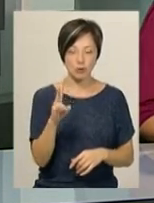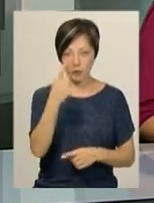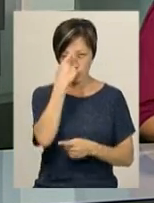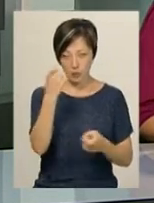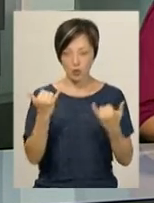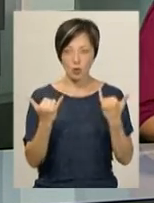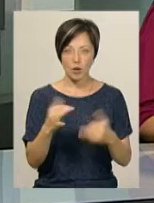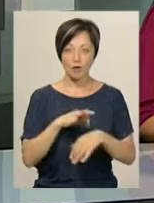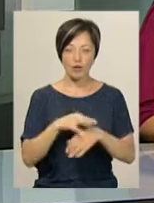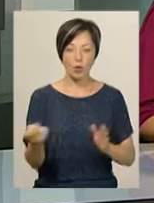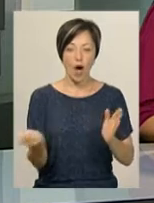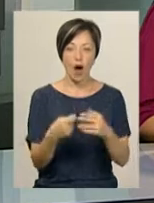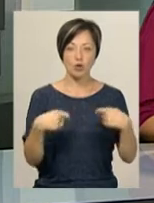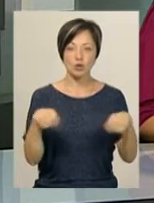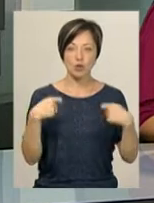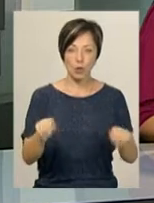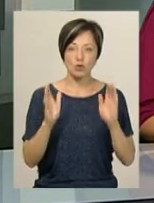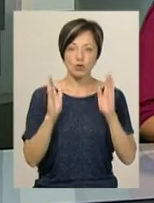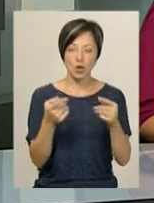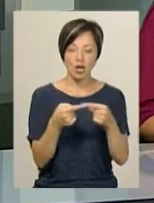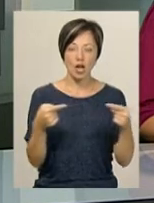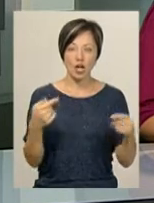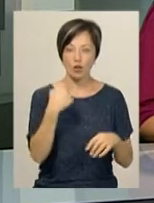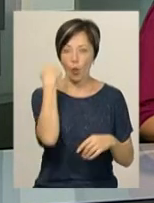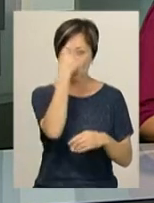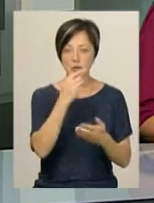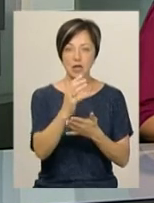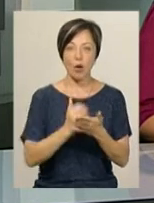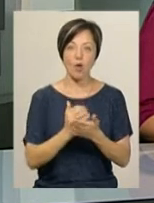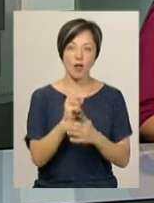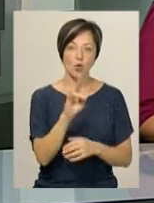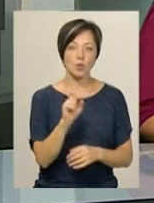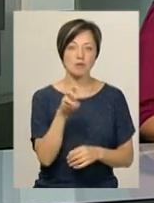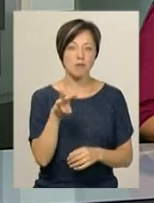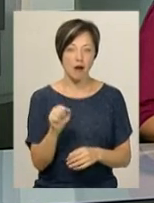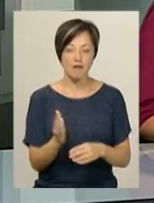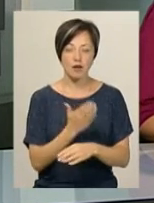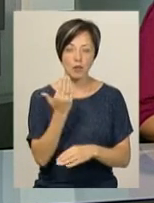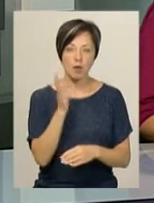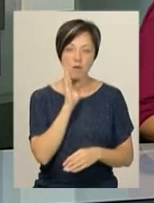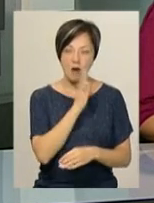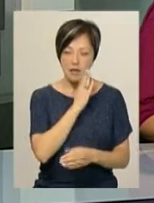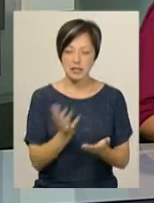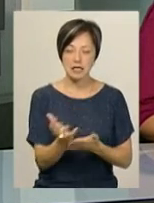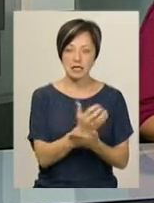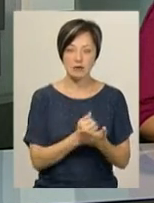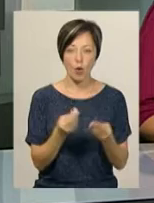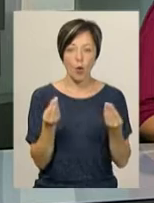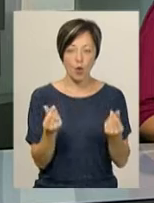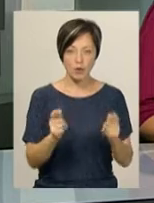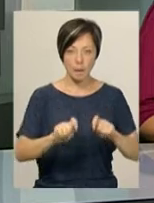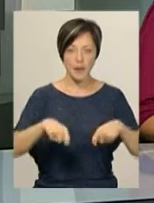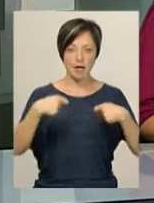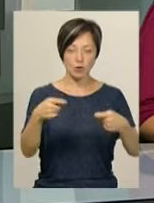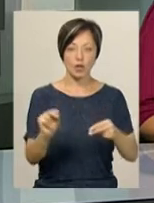сьогодні проведуть аукціон, де лотами будуть речі з особистої колекції Кузьми та вироби його матері. Зібрані на аукціоні гроші